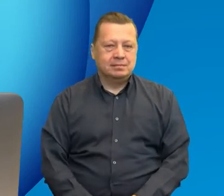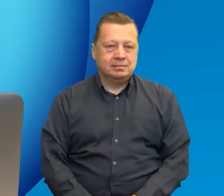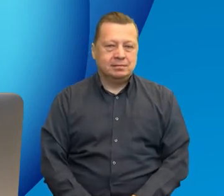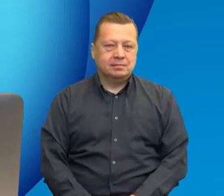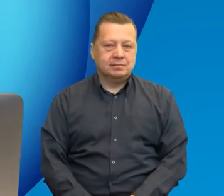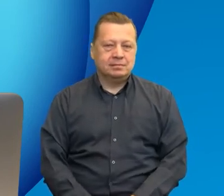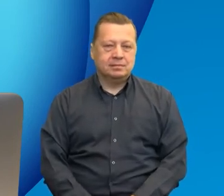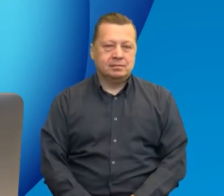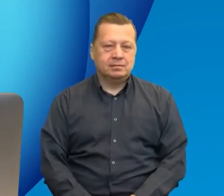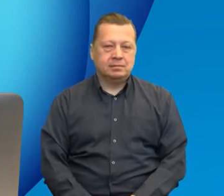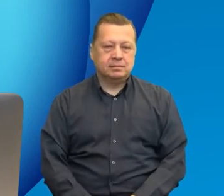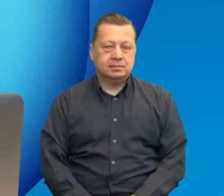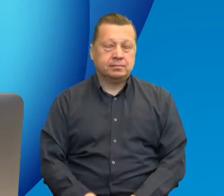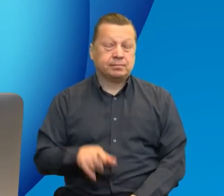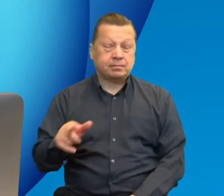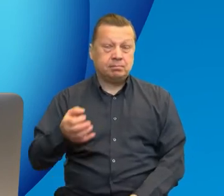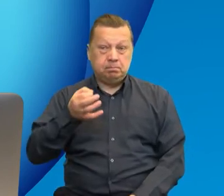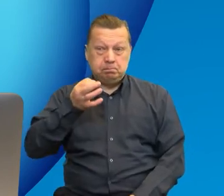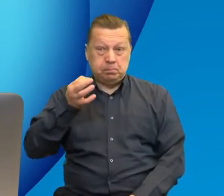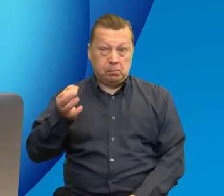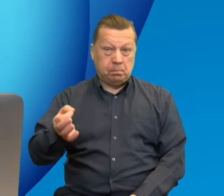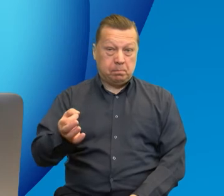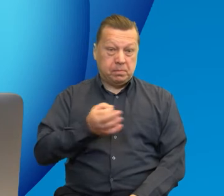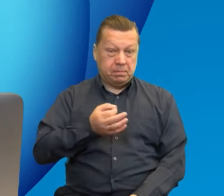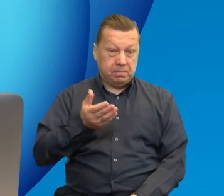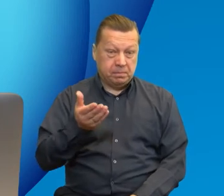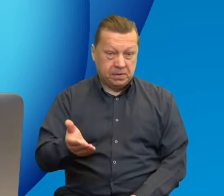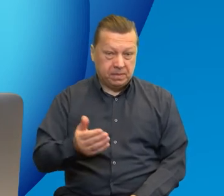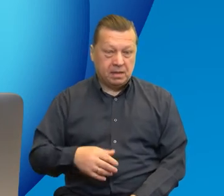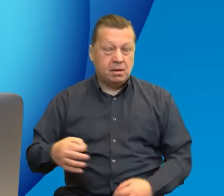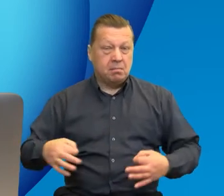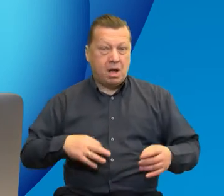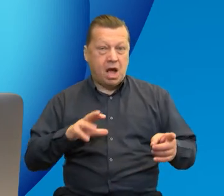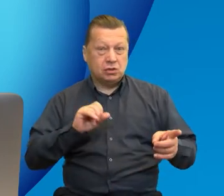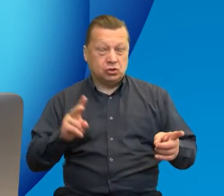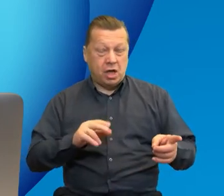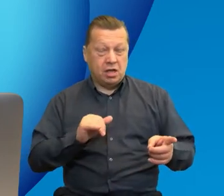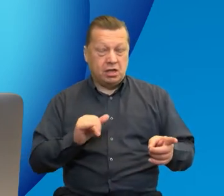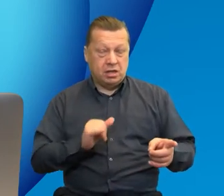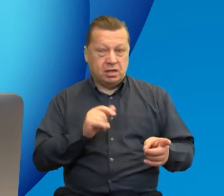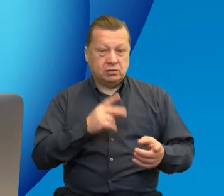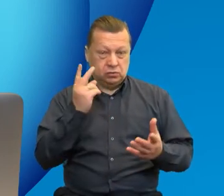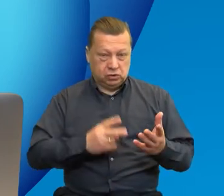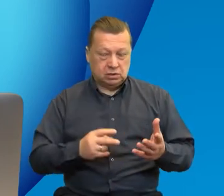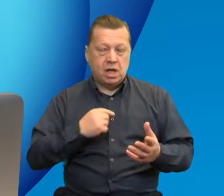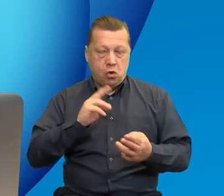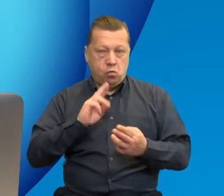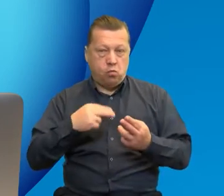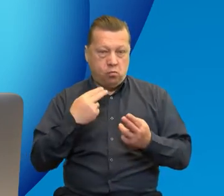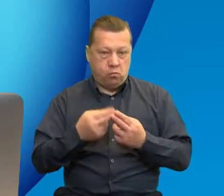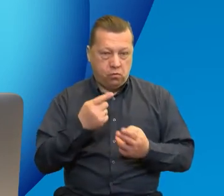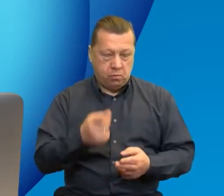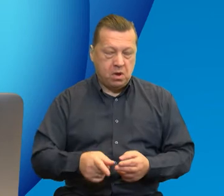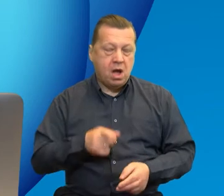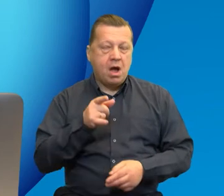Pozwolę sobie odpowiedzieć na pytanie, które przed chwilą przeczytał Andrzej, bo ono nie dotyczy bezpośrednio